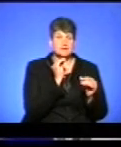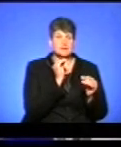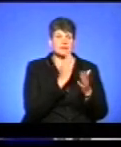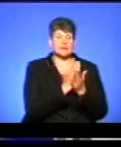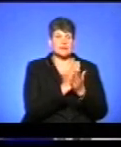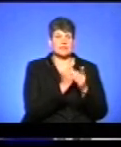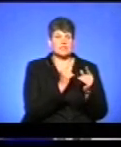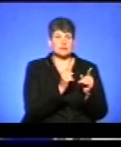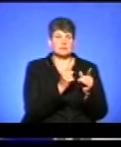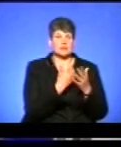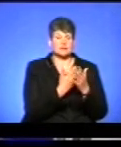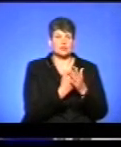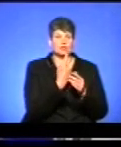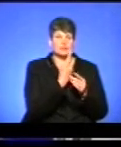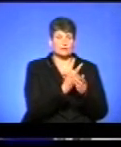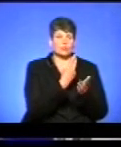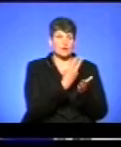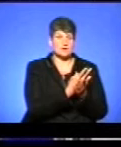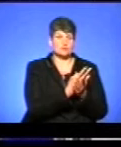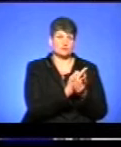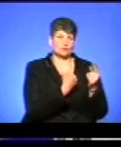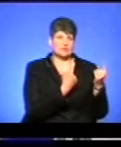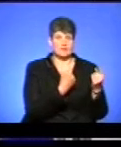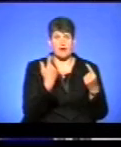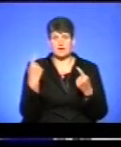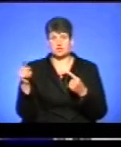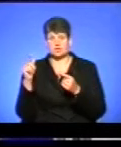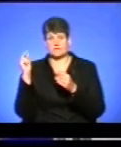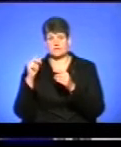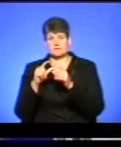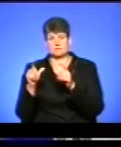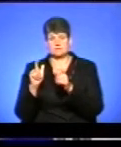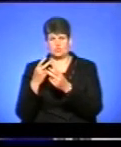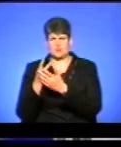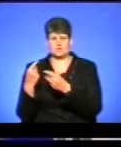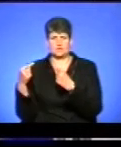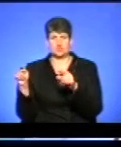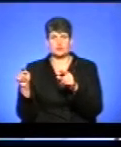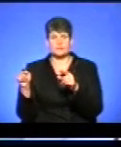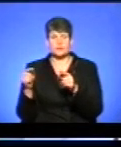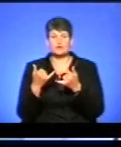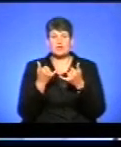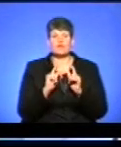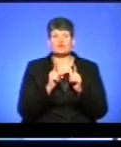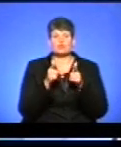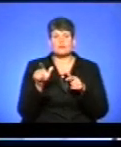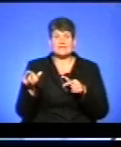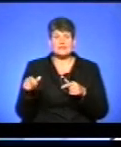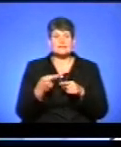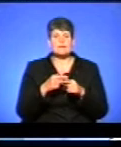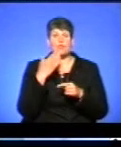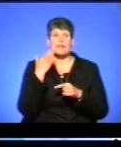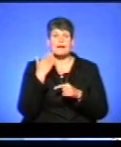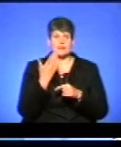інший предмет. Один навчальний заклад показує такий, інший навчальний заклад такий. Тому для вступників зараз полегшено це.